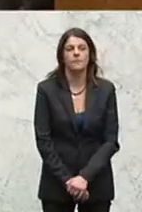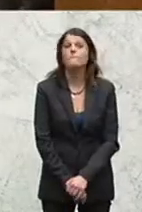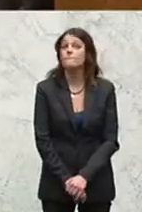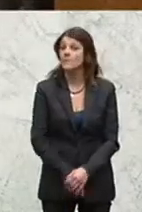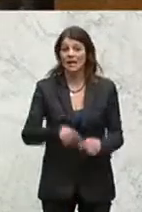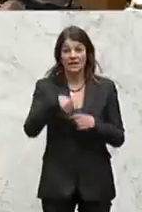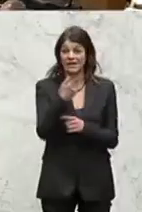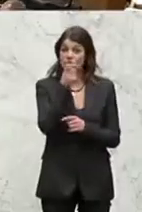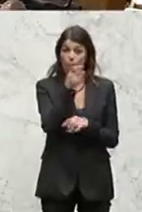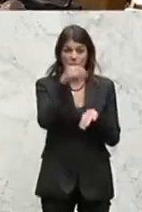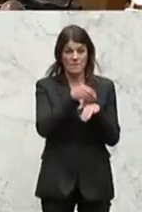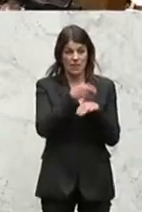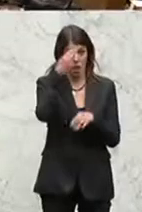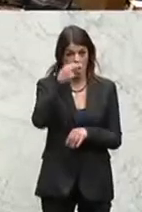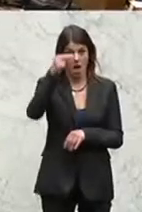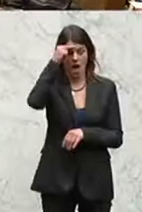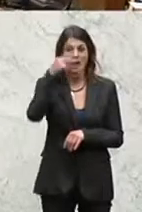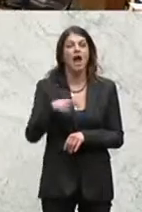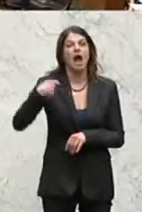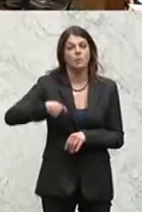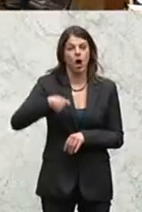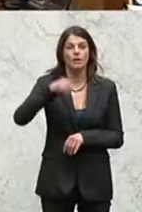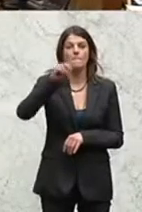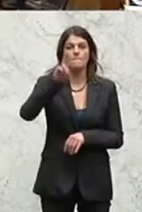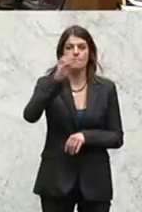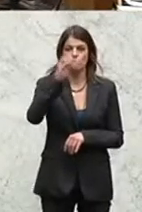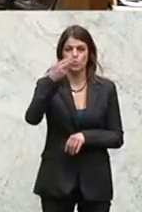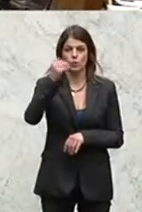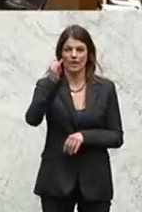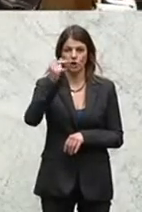Als nächster zu Wort gemeldet Herr Abgeordneter Josef Muchitsch, bitte.